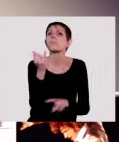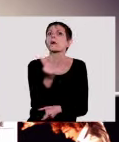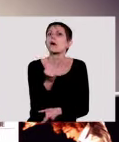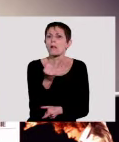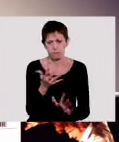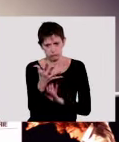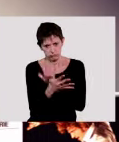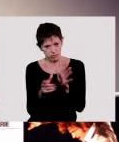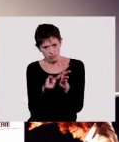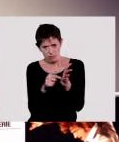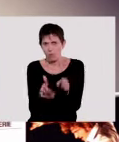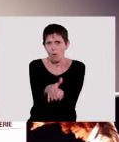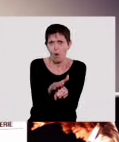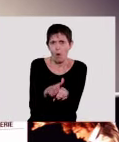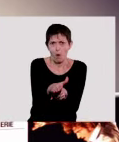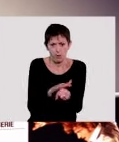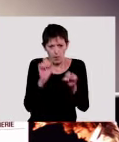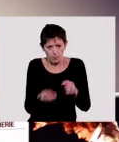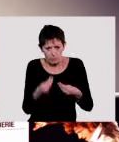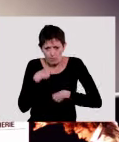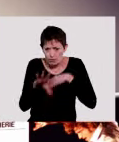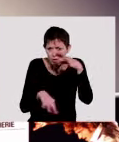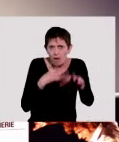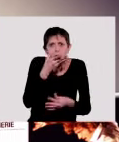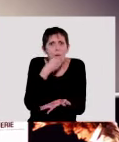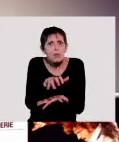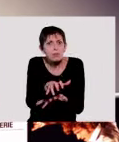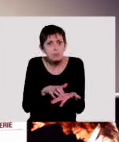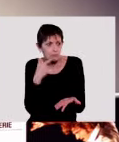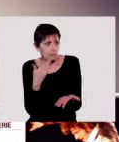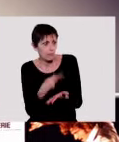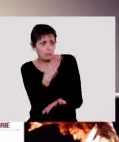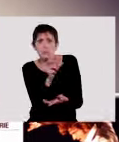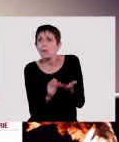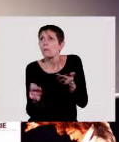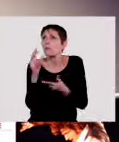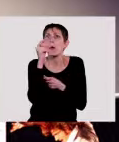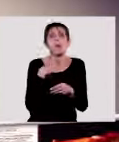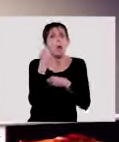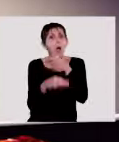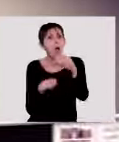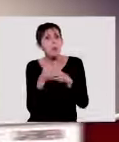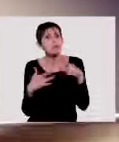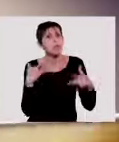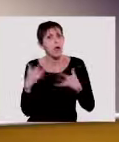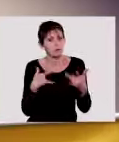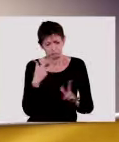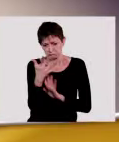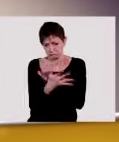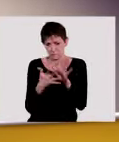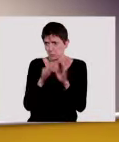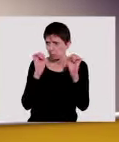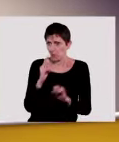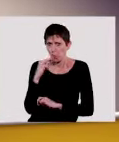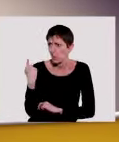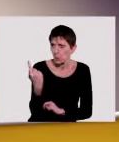Une langue absolue, ouverte au beau texte, comme le prouvent ces pièces de théâtre jouées dans le monde entier. Une langue accessible à